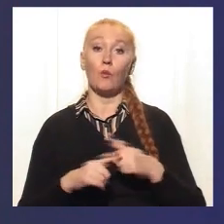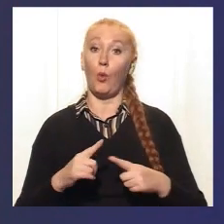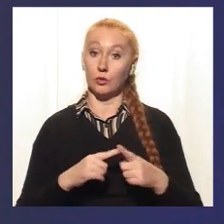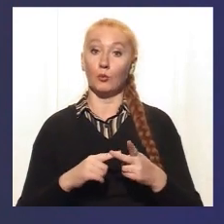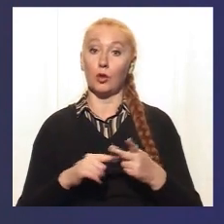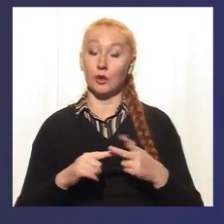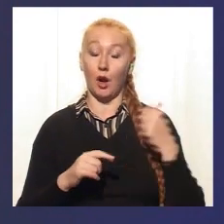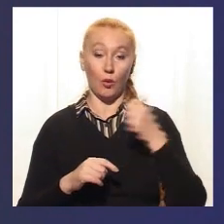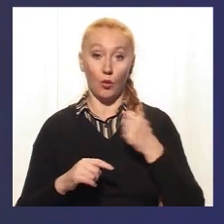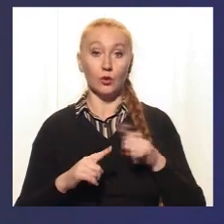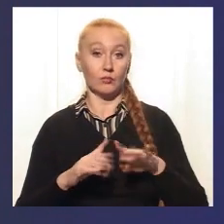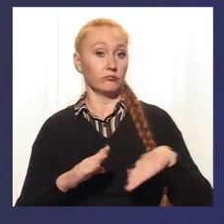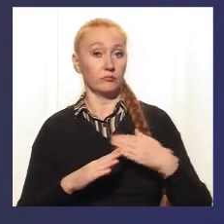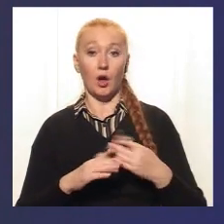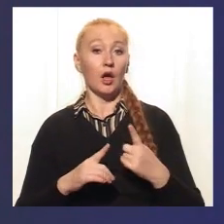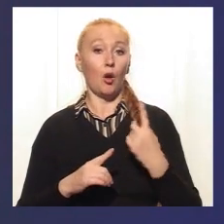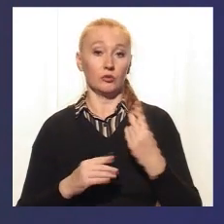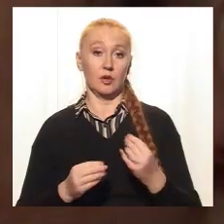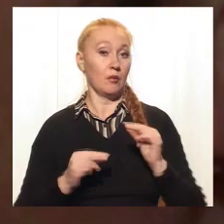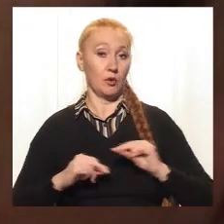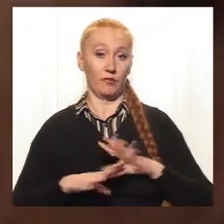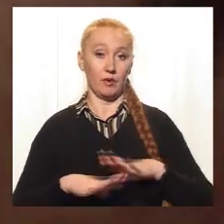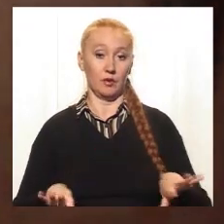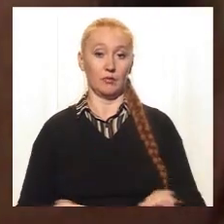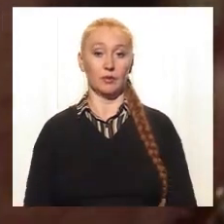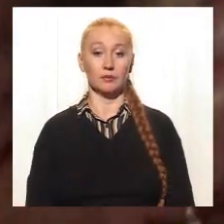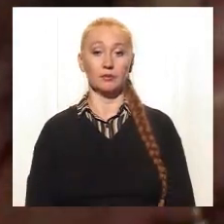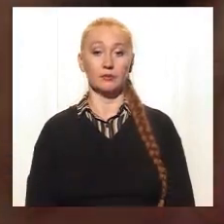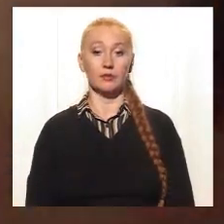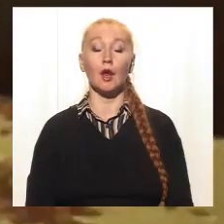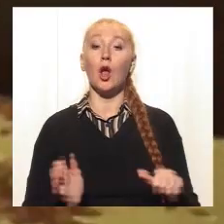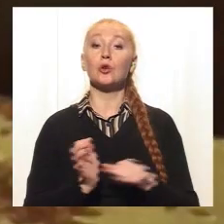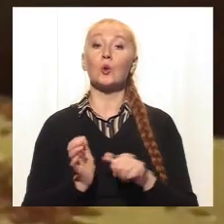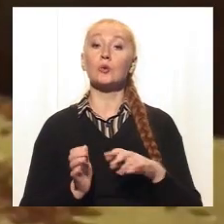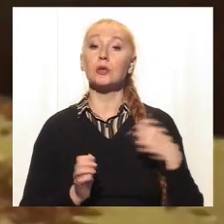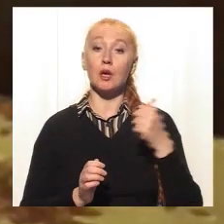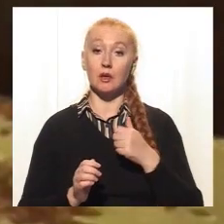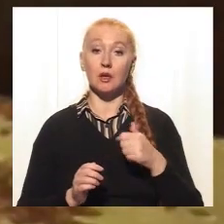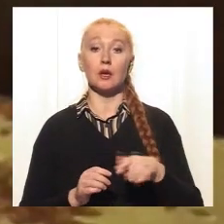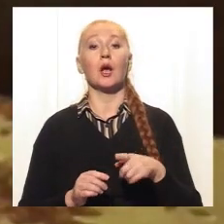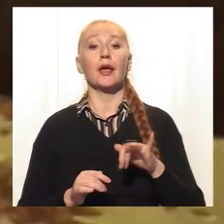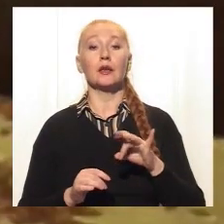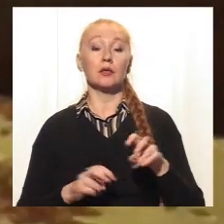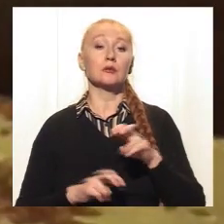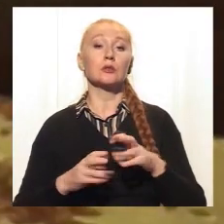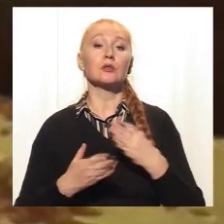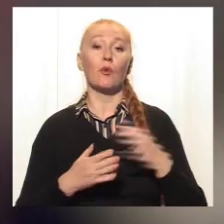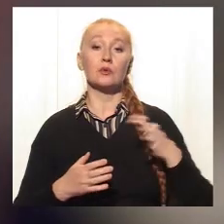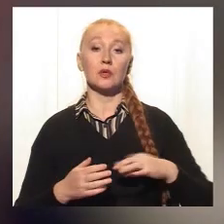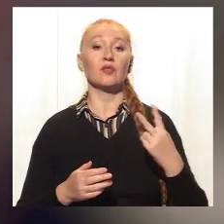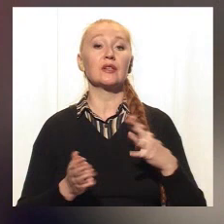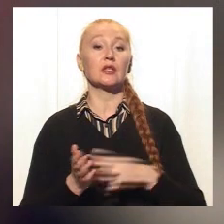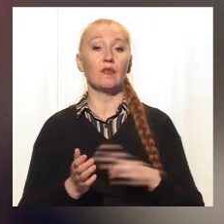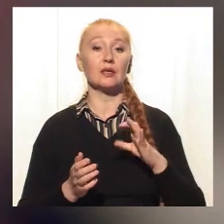відтоді вона не пропрацювала і одного дня. Шостий рік Інна Думчик розшукує свого сина. 29